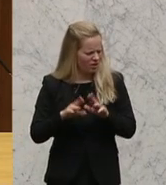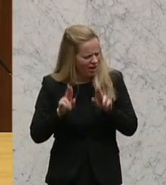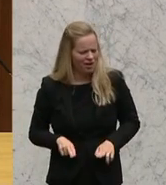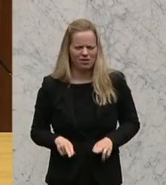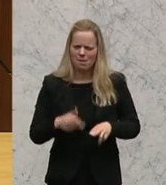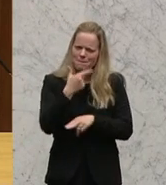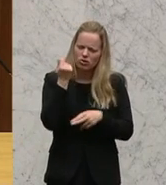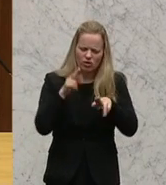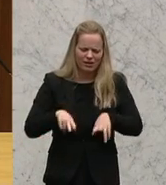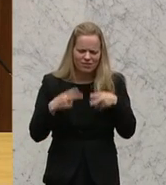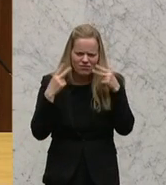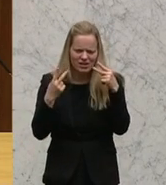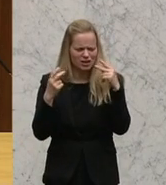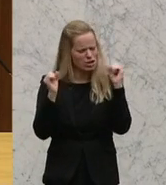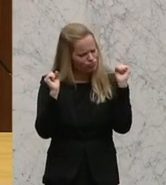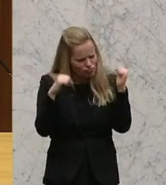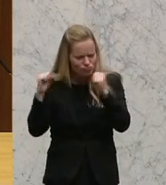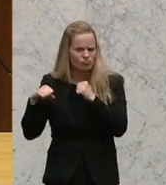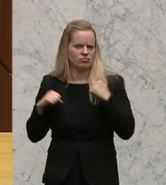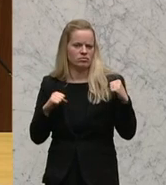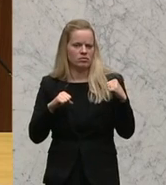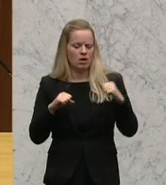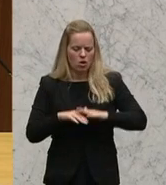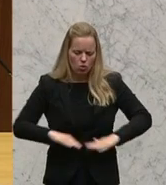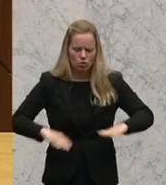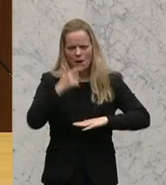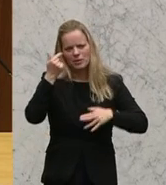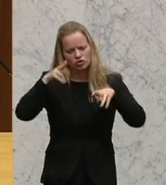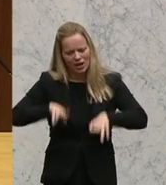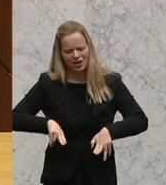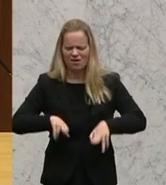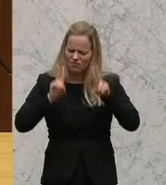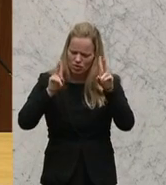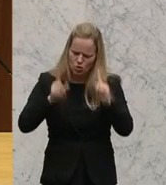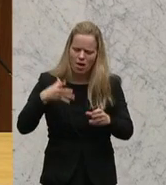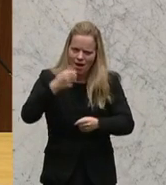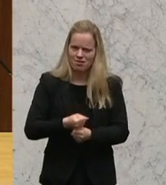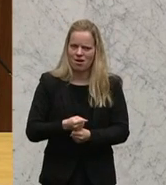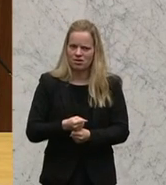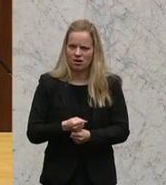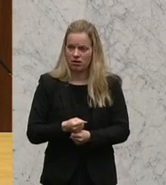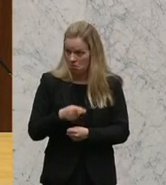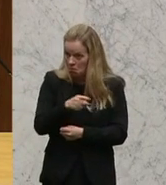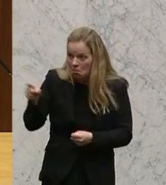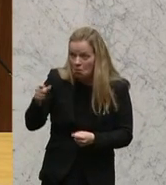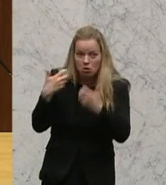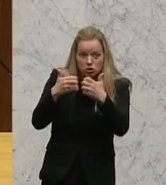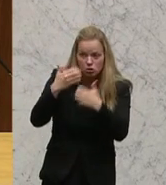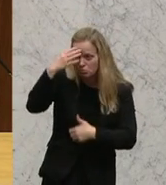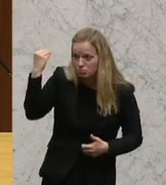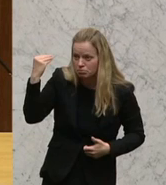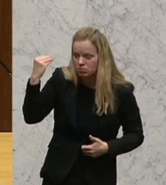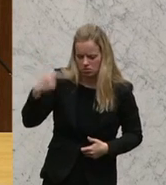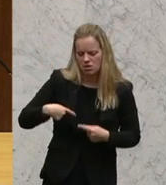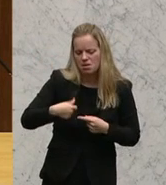verständigt haben, wieso wir uns darauf verständigt haben, dass wir diese Grund- und Menschenrechte auch einhalten. Wer dieses mangelnde Geschichtsbewusstsein hat, der wird